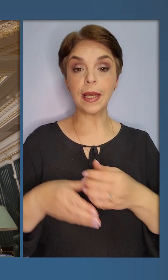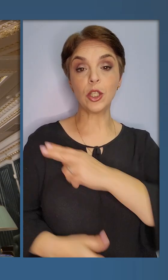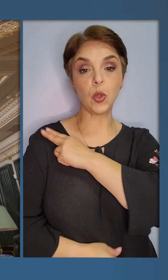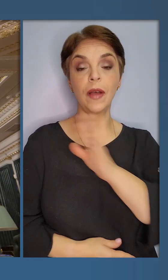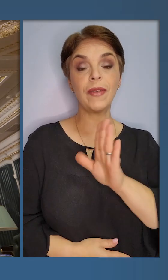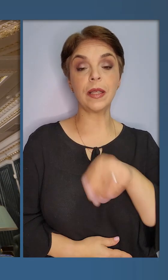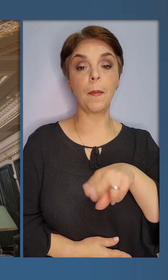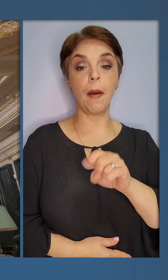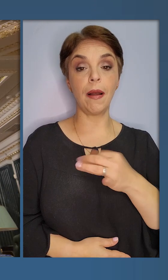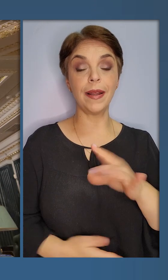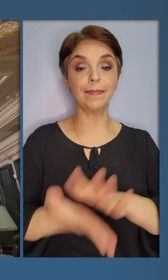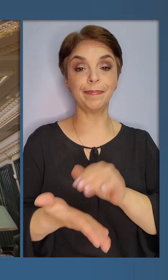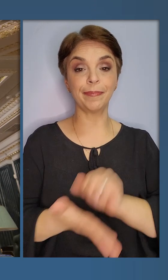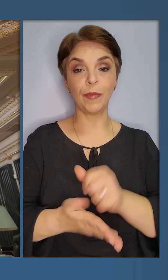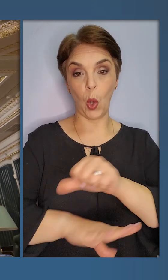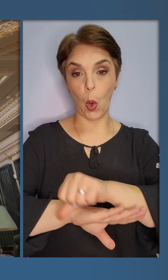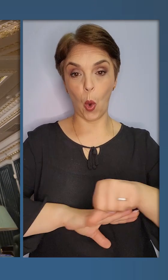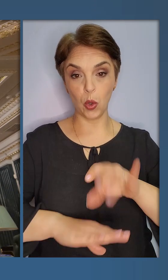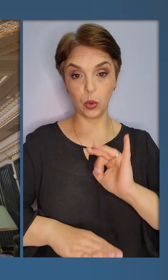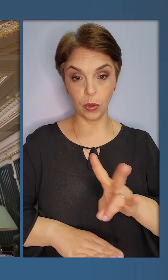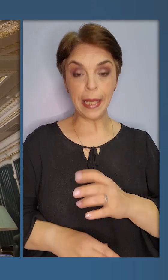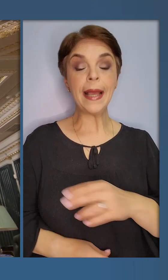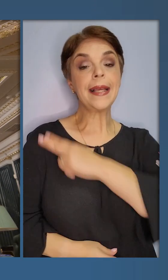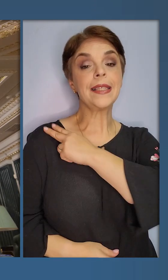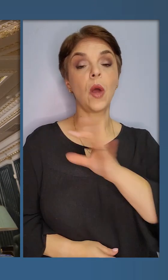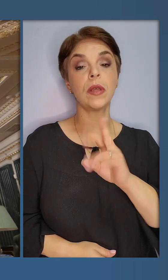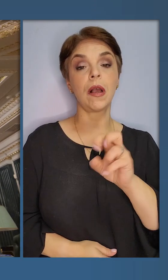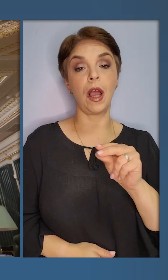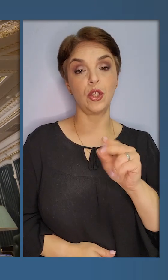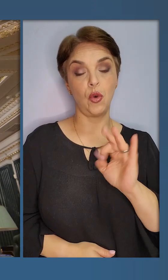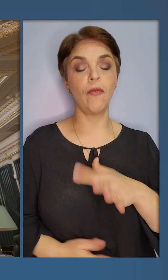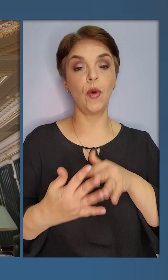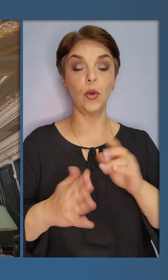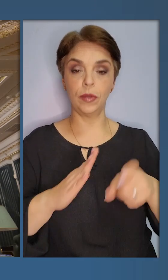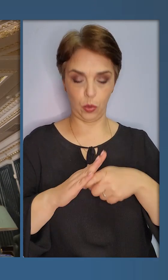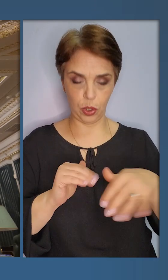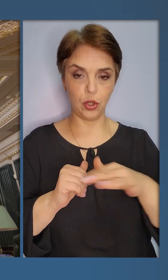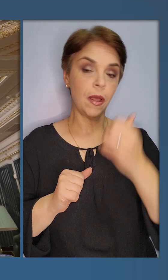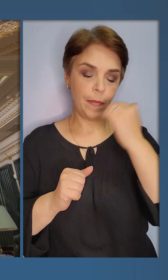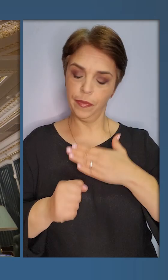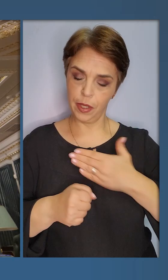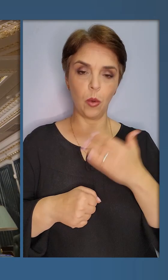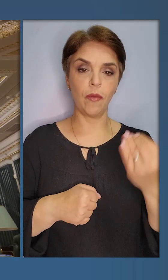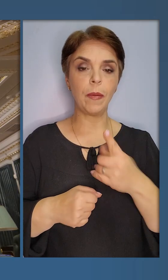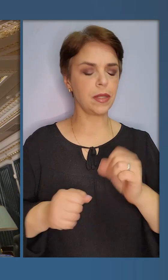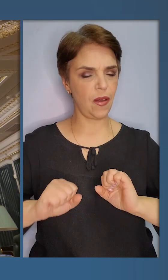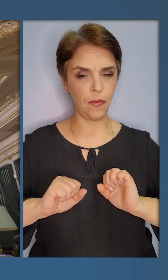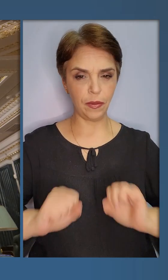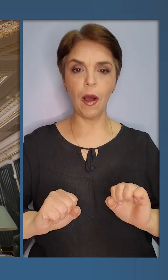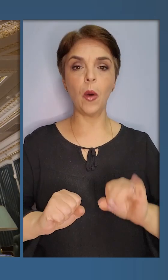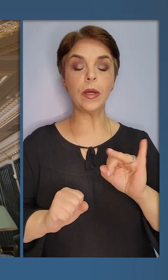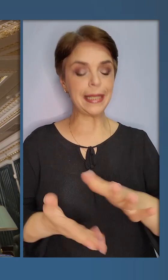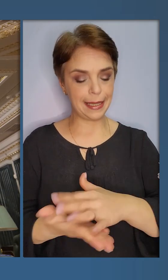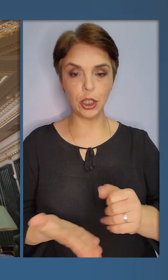солдат Василь Палій з позивним «Кордон» та сержант Олександр Качов – воюють на Донеччині. Дякую вам за